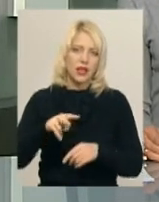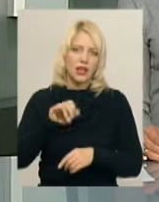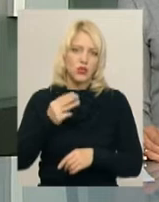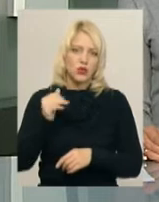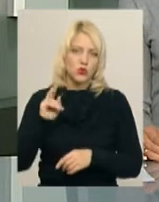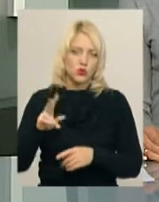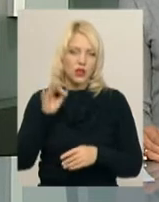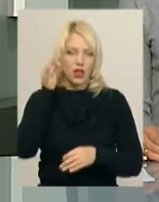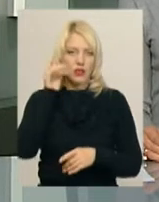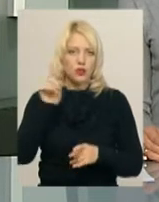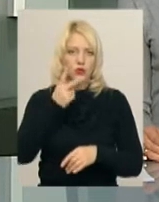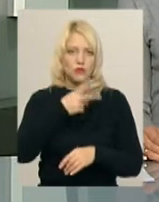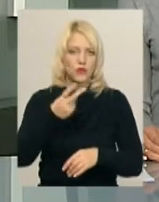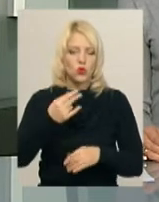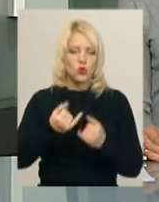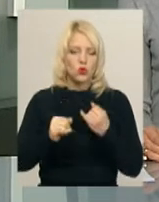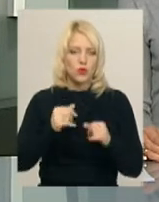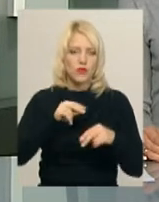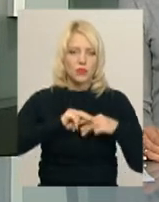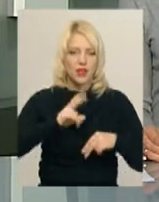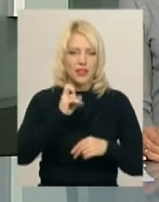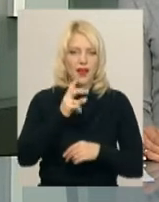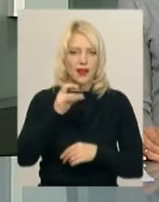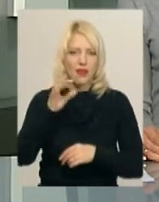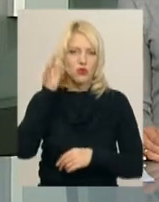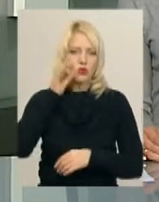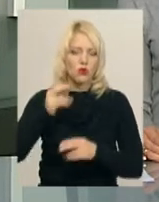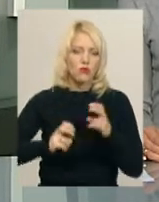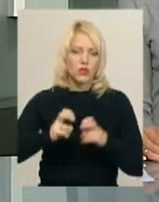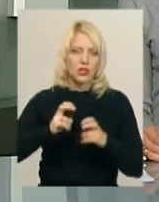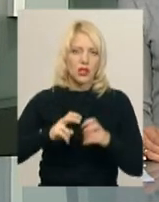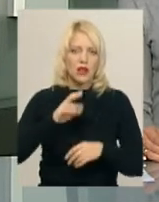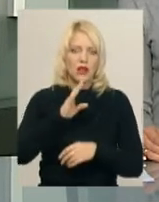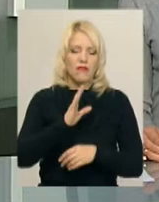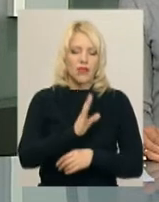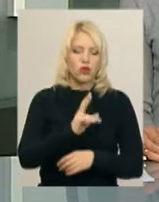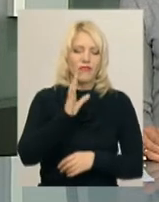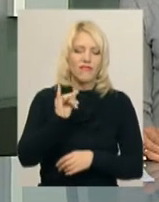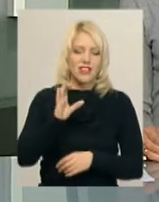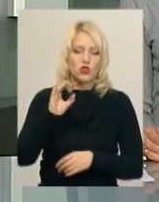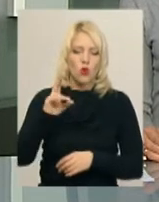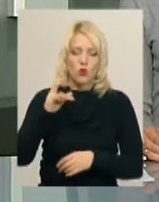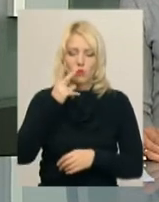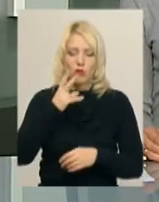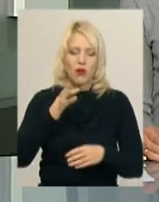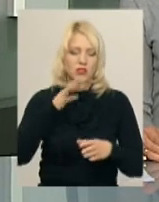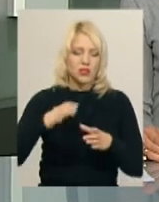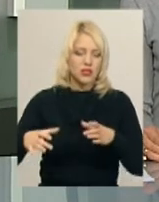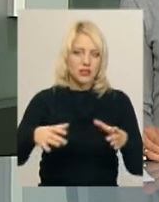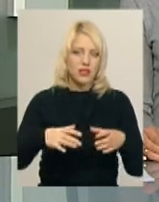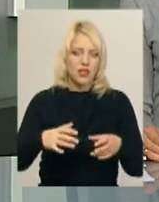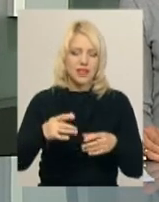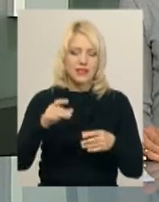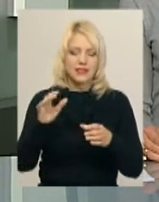Ліщук. Нагадаю, 22 жовтня працівники Наркевичського цукрового заводу Віктор Лисоконь та Віктор Бобін побачили на ставку сиві